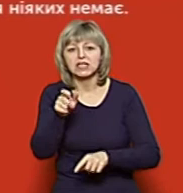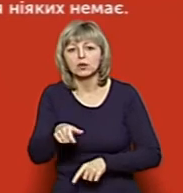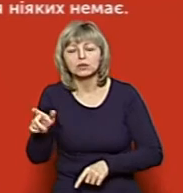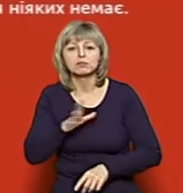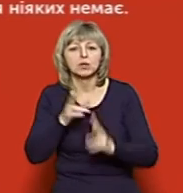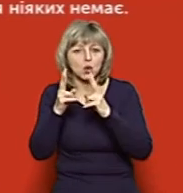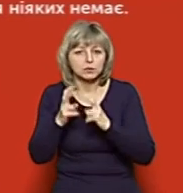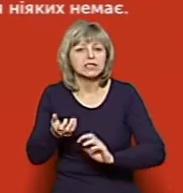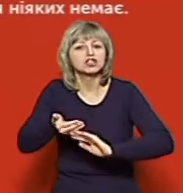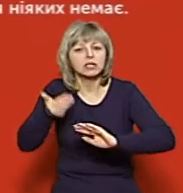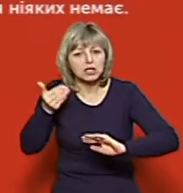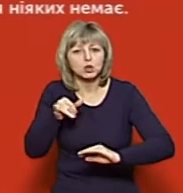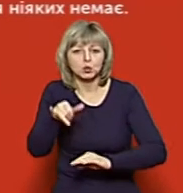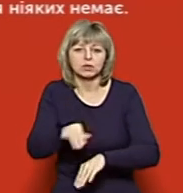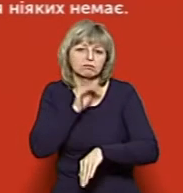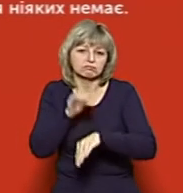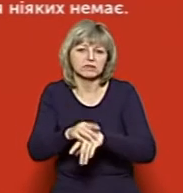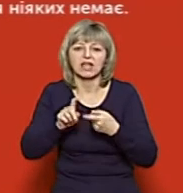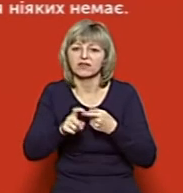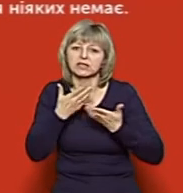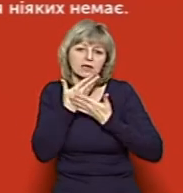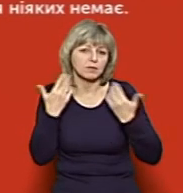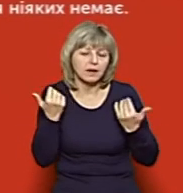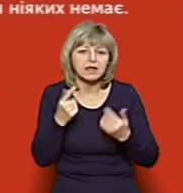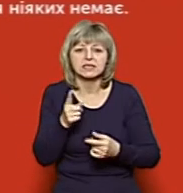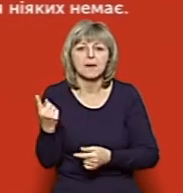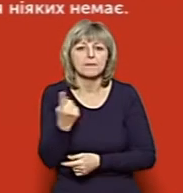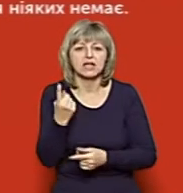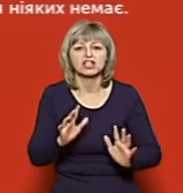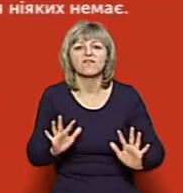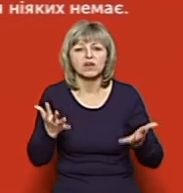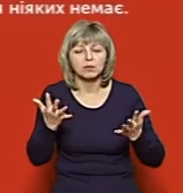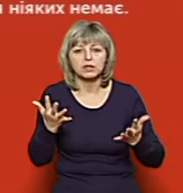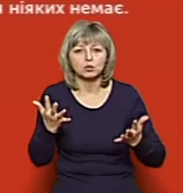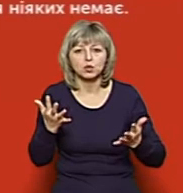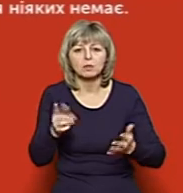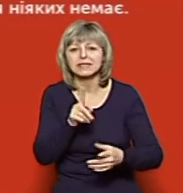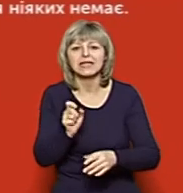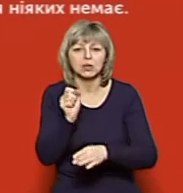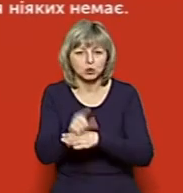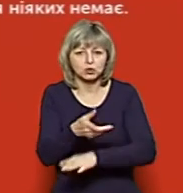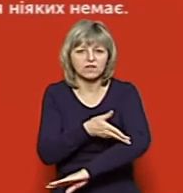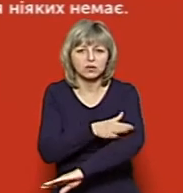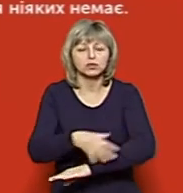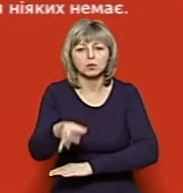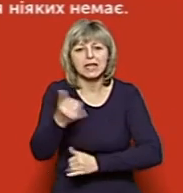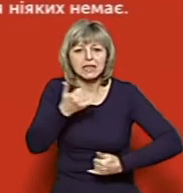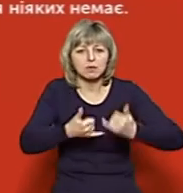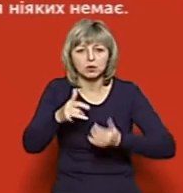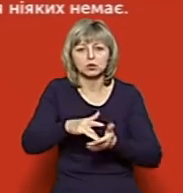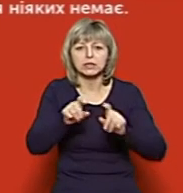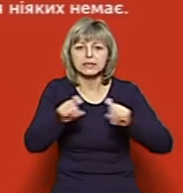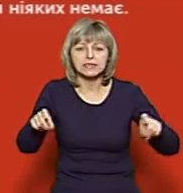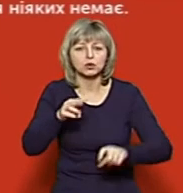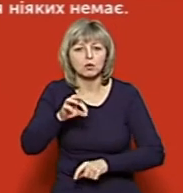були обстежені раніше і в них інфікування не виявлено. За першим випадком, за дорученням Волинського обласного лабораторного центру